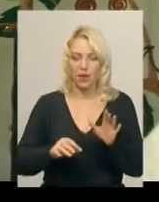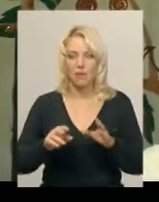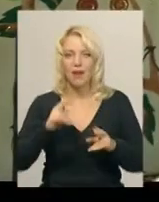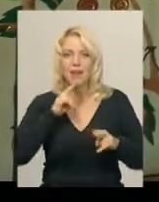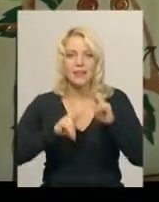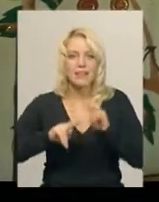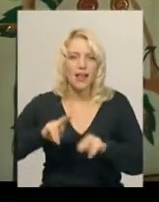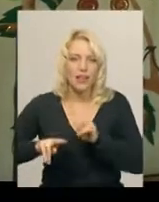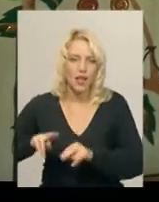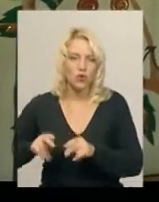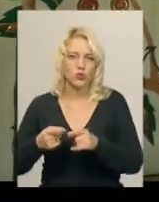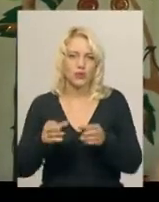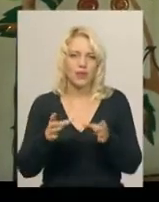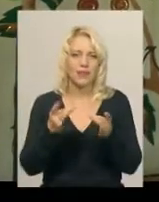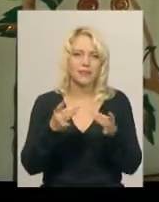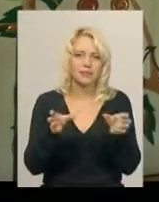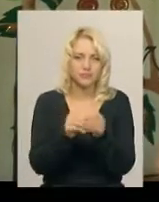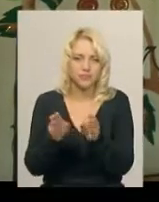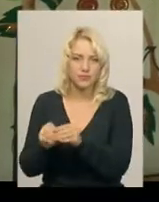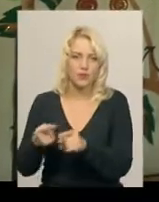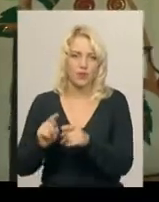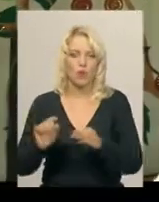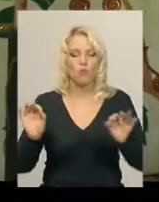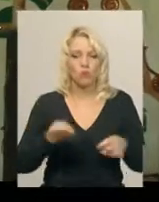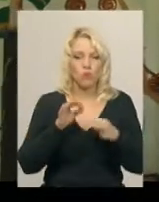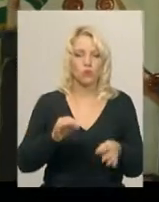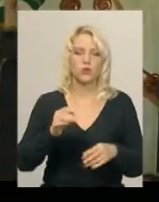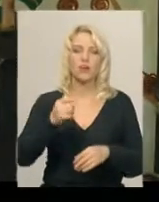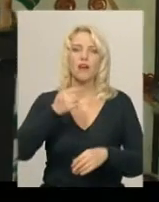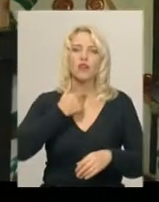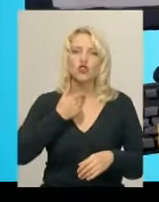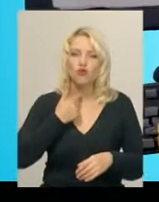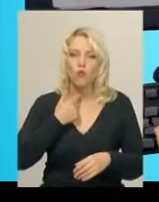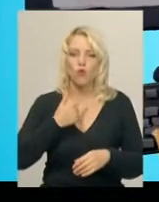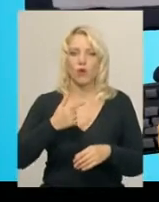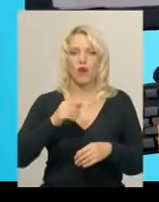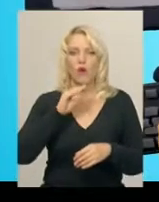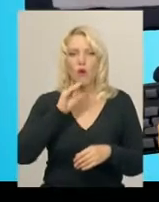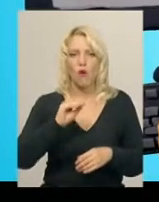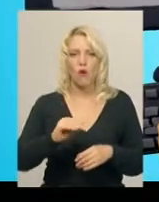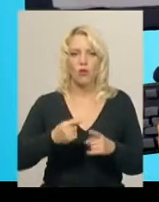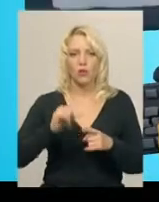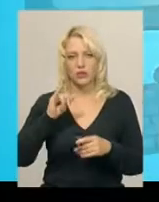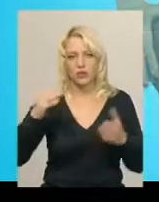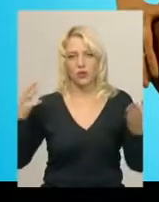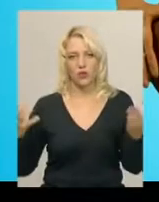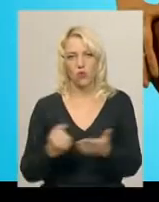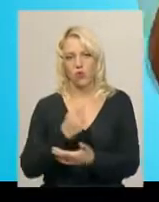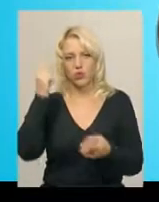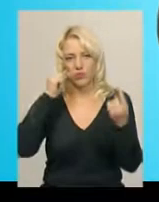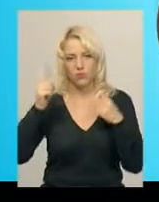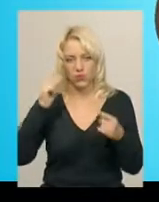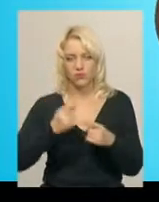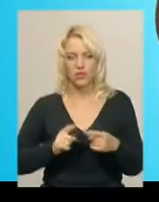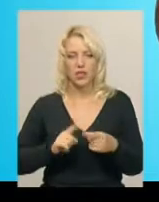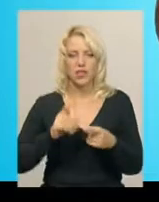докупи, ось накладається на все це музика, звук, голос і виходить фільм. Свій анімаційний фільм «Рідне місто Хмельницький»